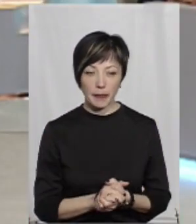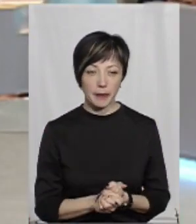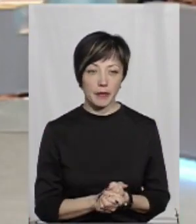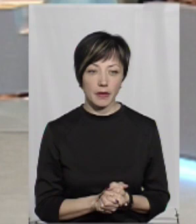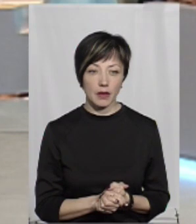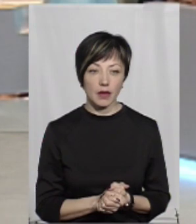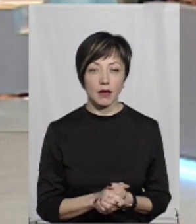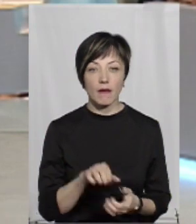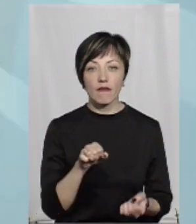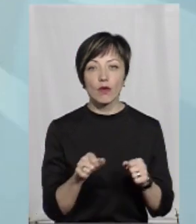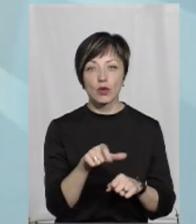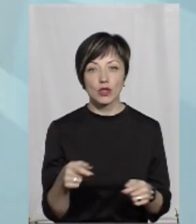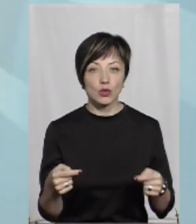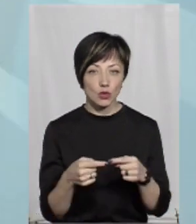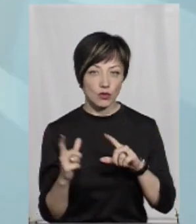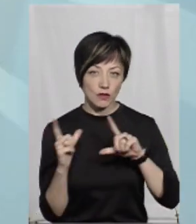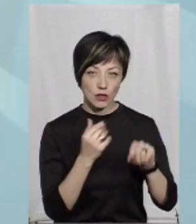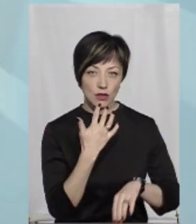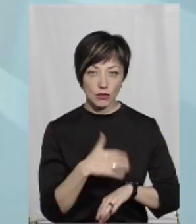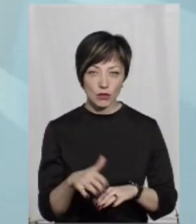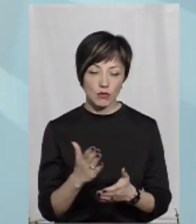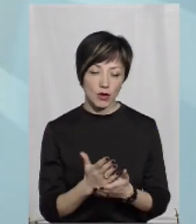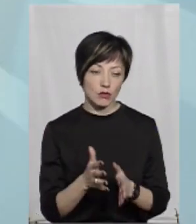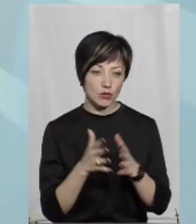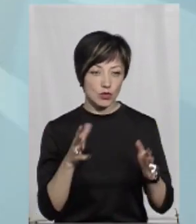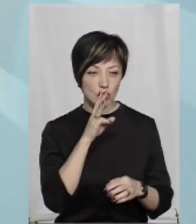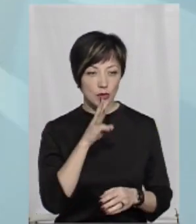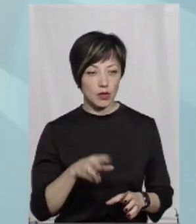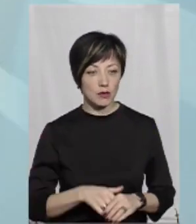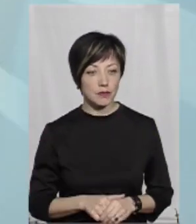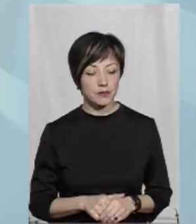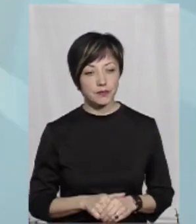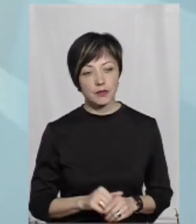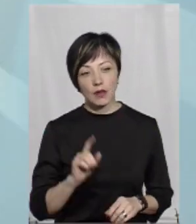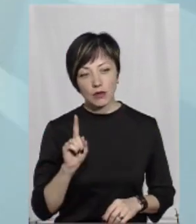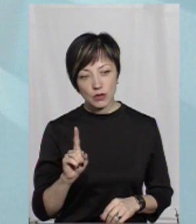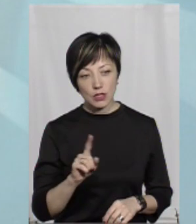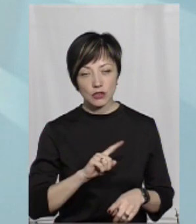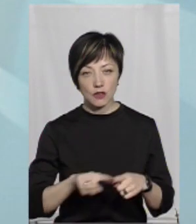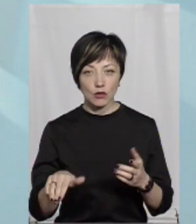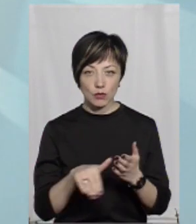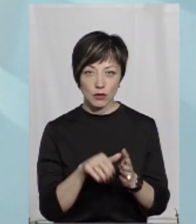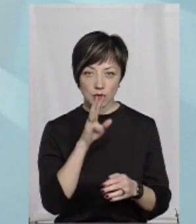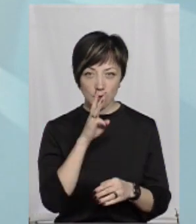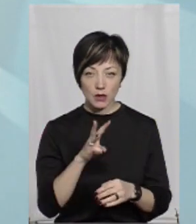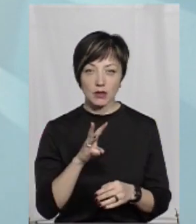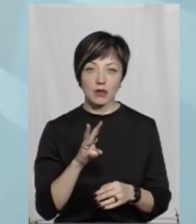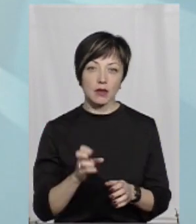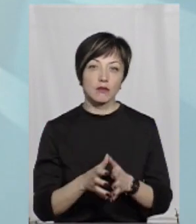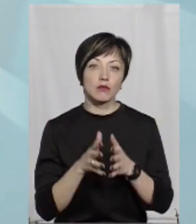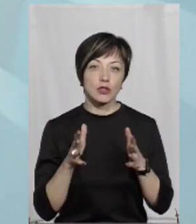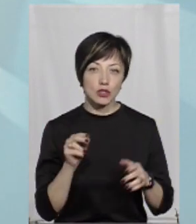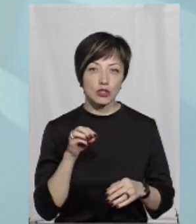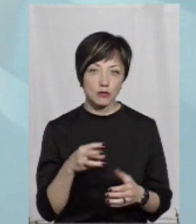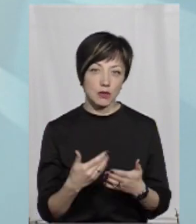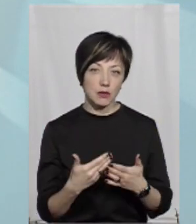водії точно виїжджають і вони мають більшу заробітну плату. Хоча зароблата на швидкі допомозі набагато